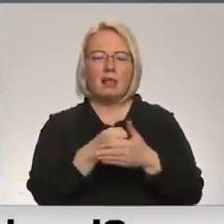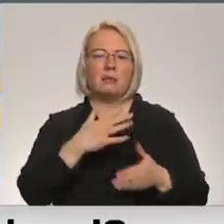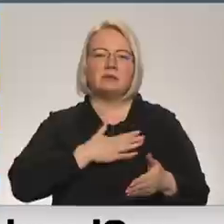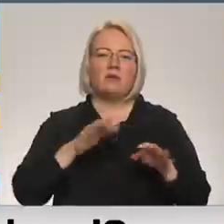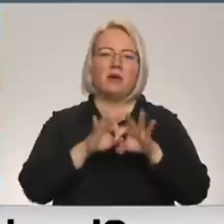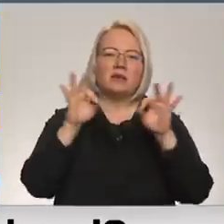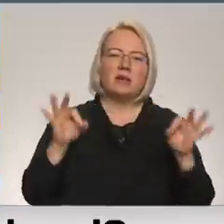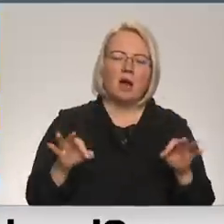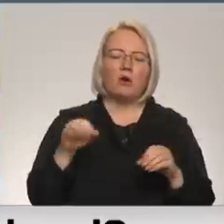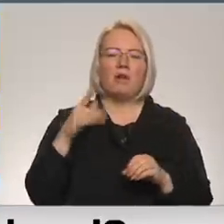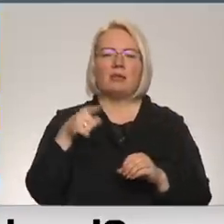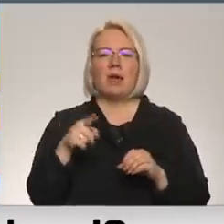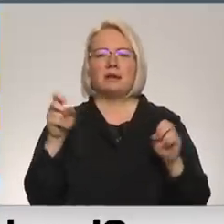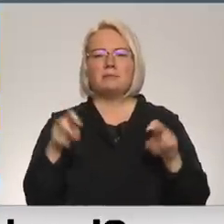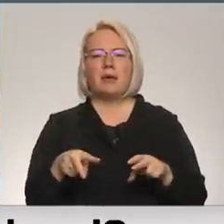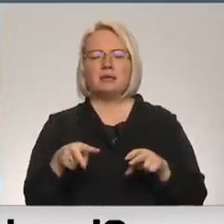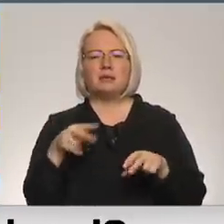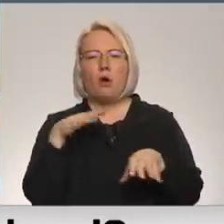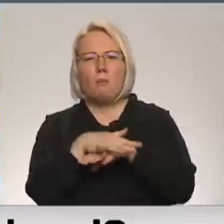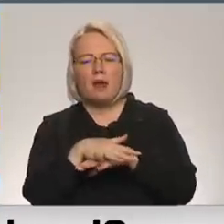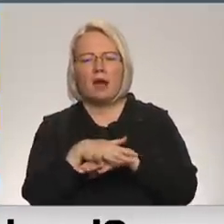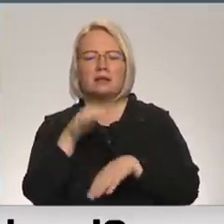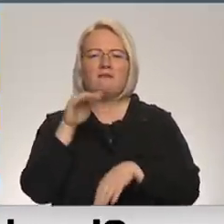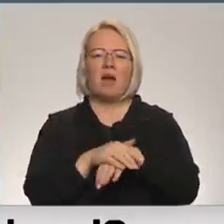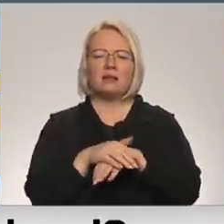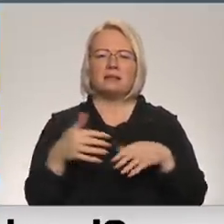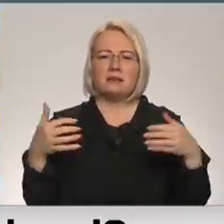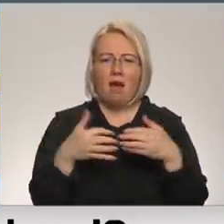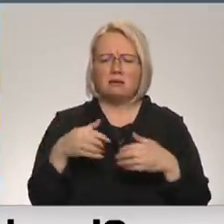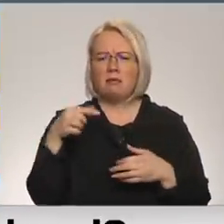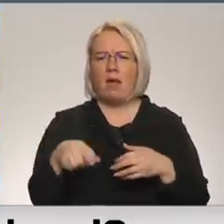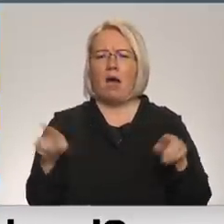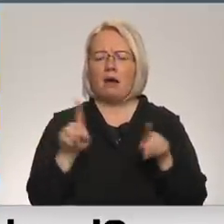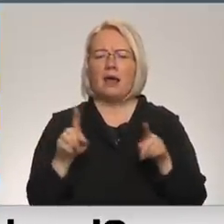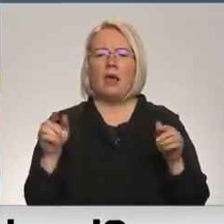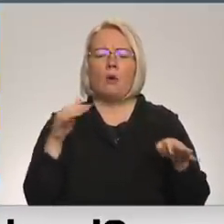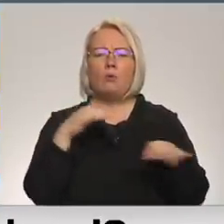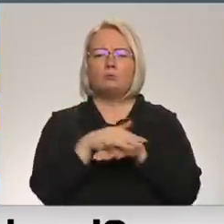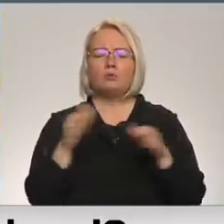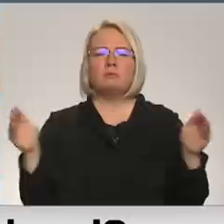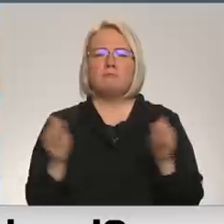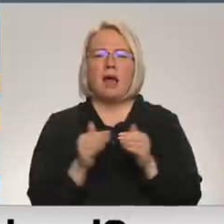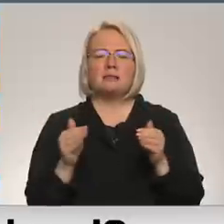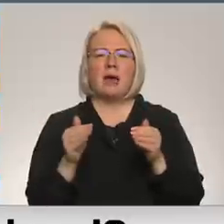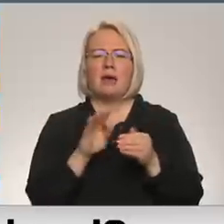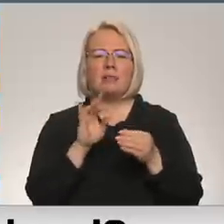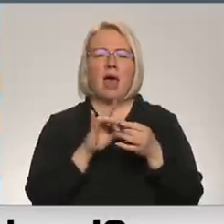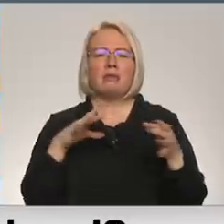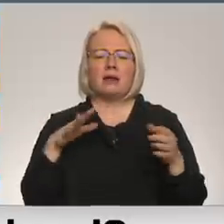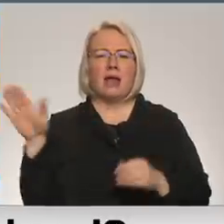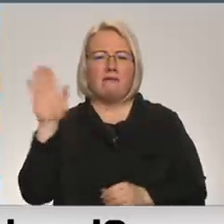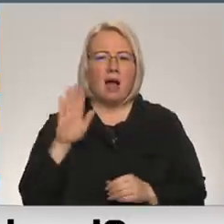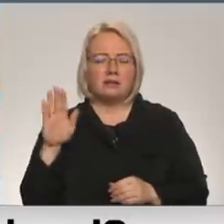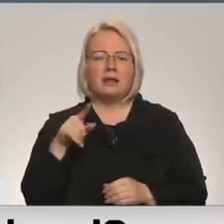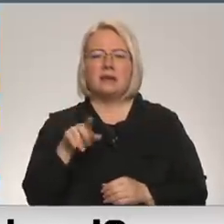specaoperāciju, vai faktisku karu, kas tas tā arī ir, vai faktisku uzbrukumu mazai neatkarīgai valstī. Tas ne man lietas